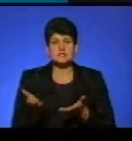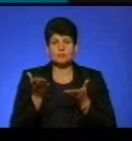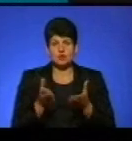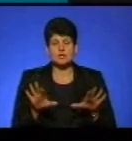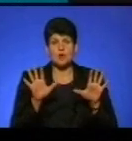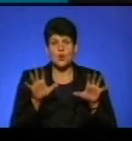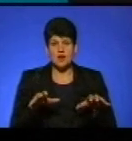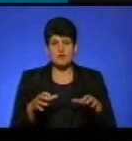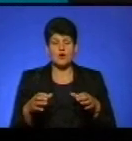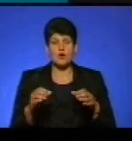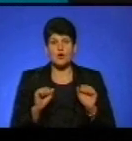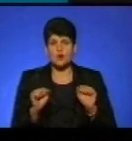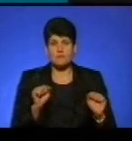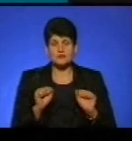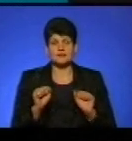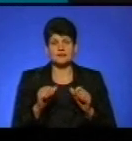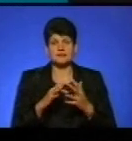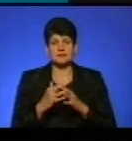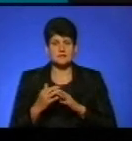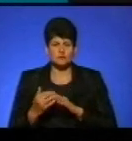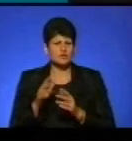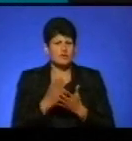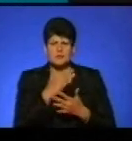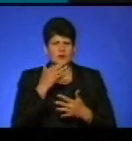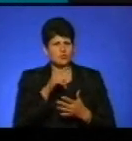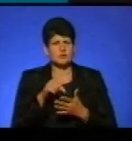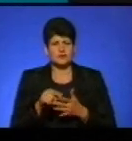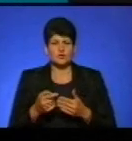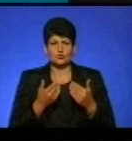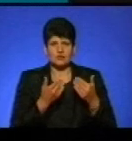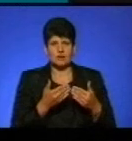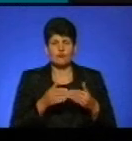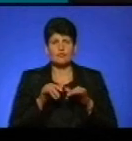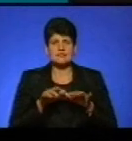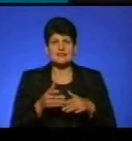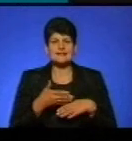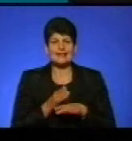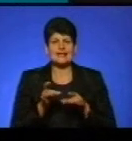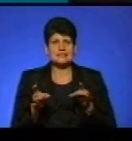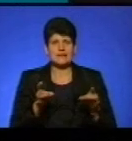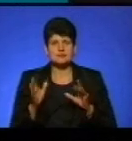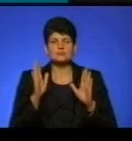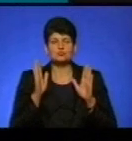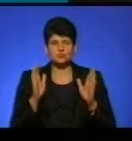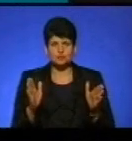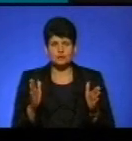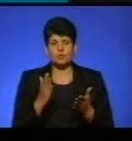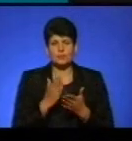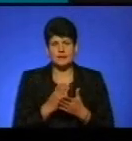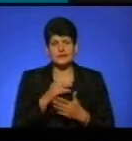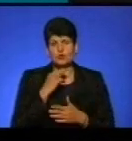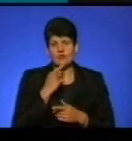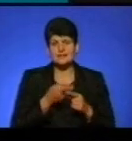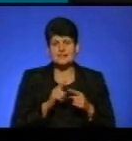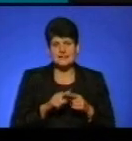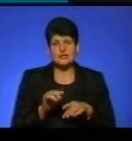громад, керівників населених пунктів, тому що є до них багато запитань у процесі децентралізації. Отож, власне, будемо мати на увазі